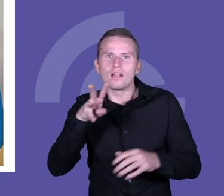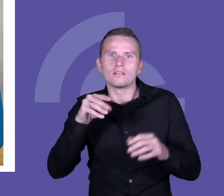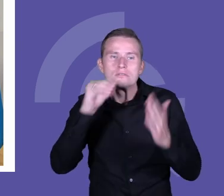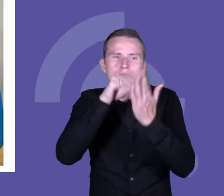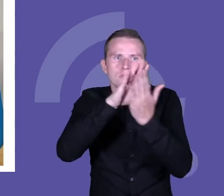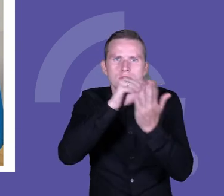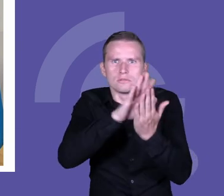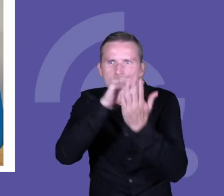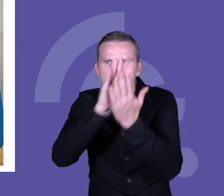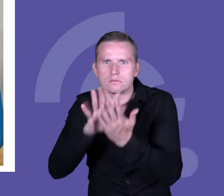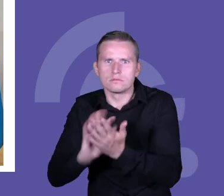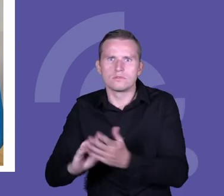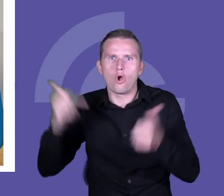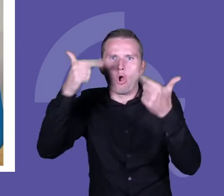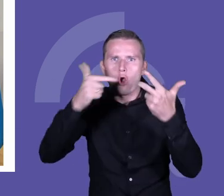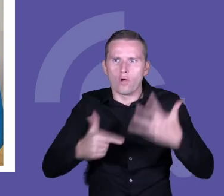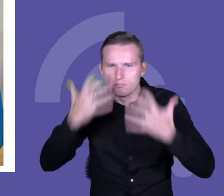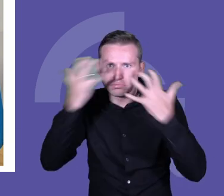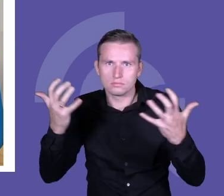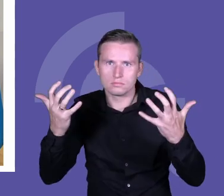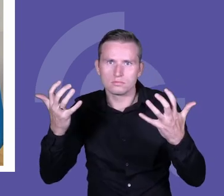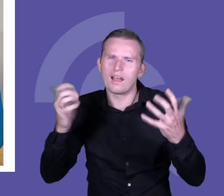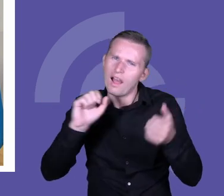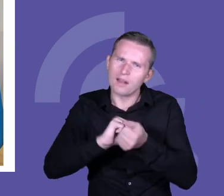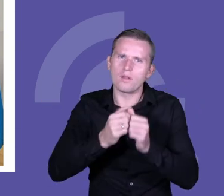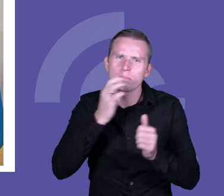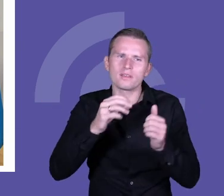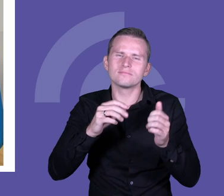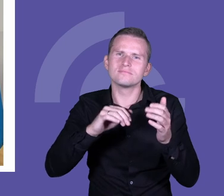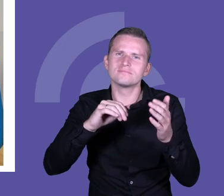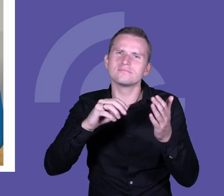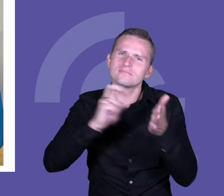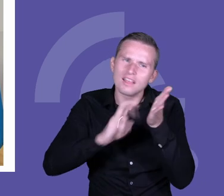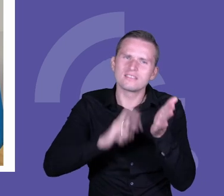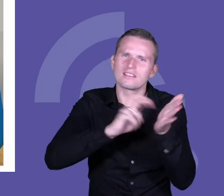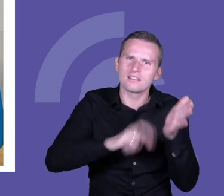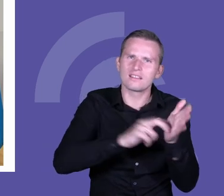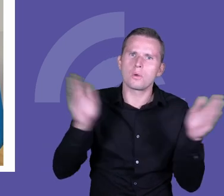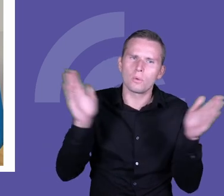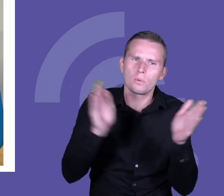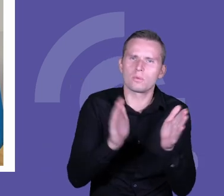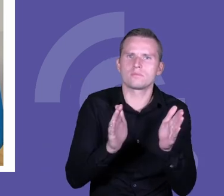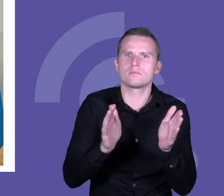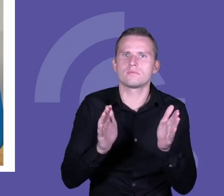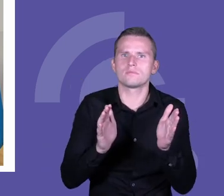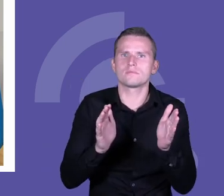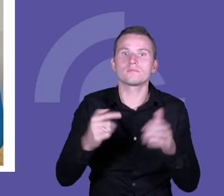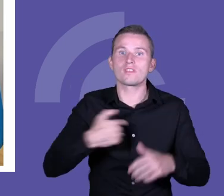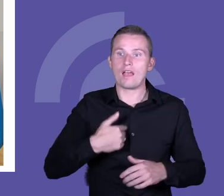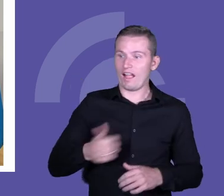a z drugiej strony też, czy znam swój potencjał, bo oczywiście w dobrostanie mieści się też ta świadomość samego siebie,